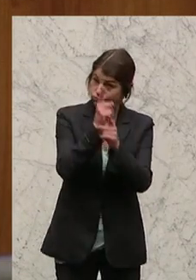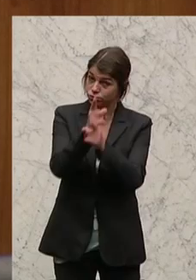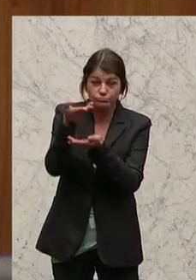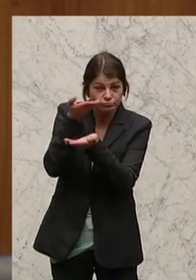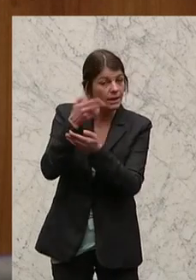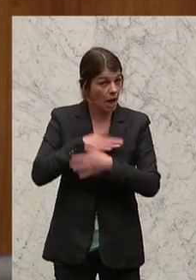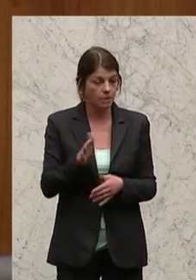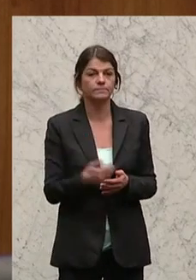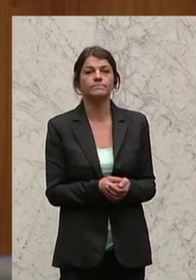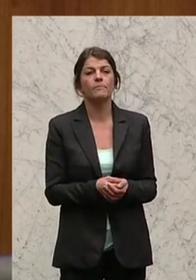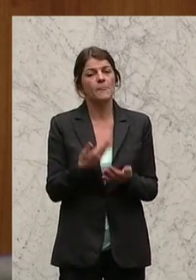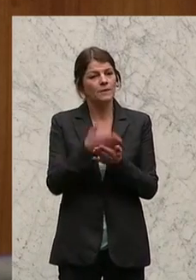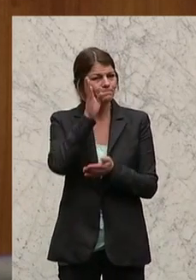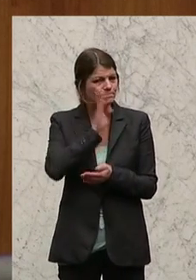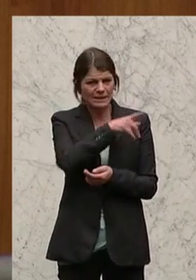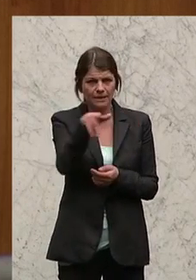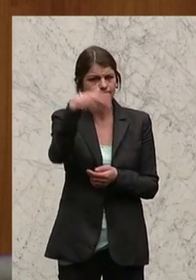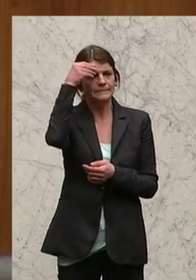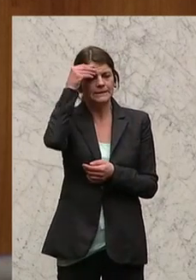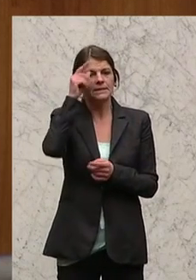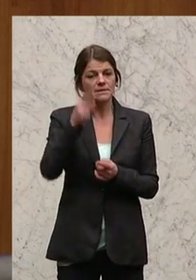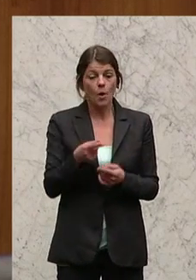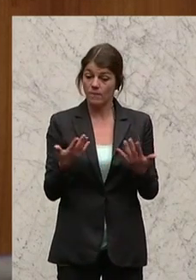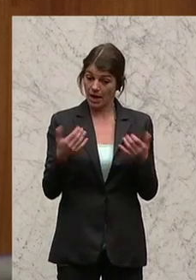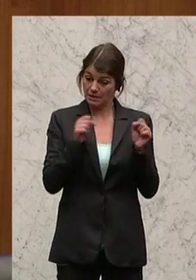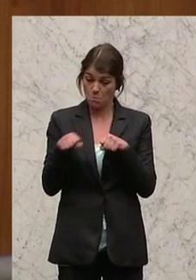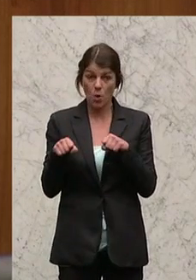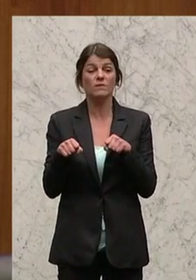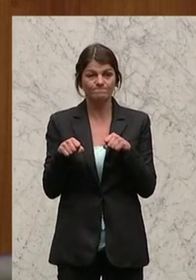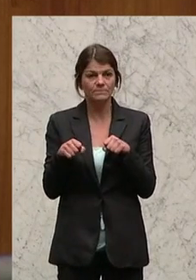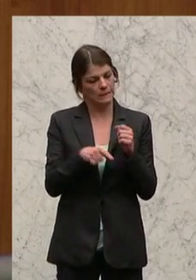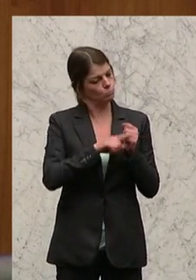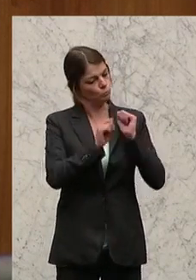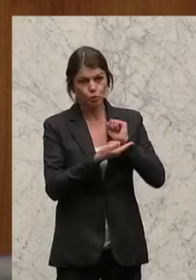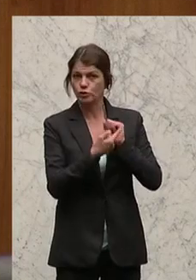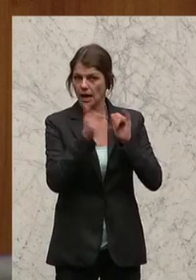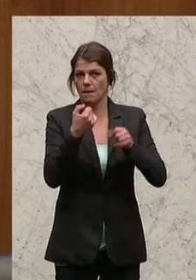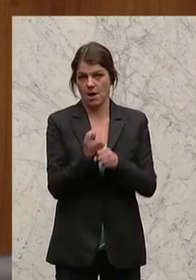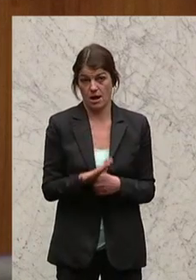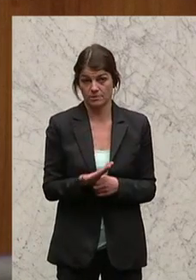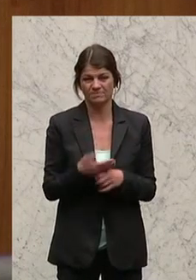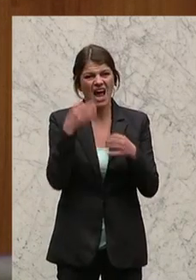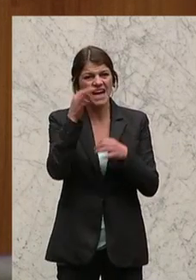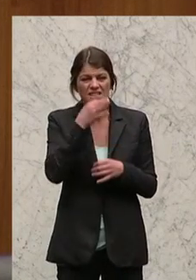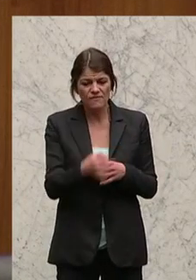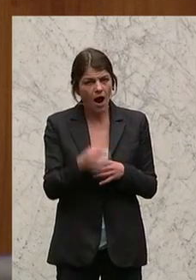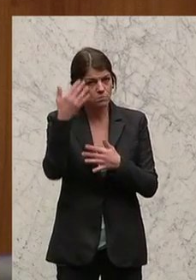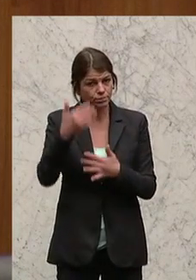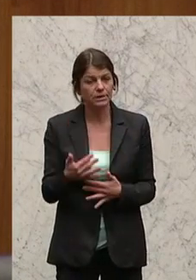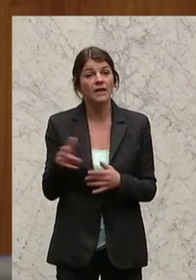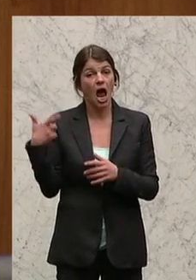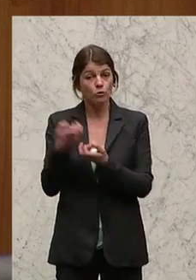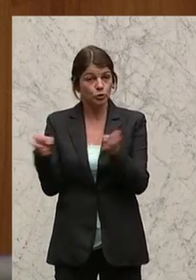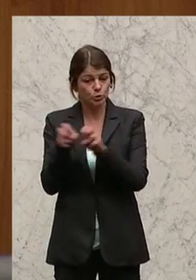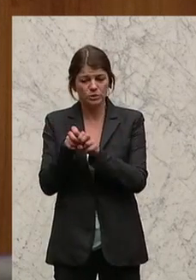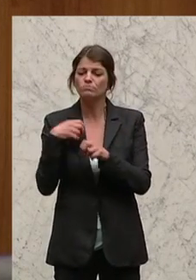zur Kenntnis nehmen, das, was machbar war, stellt dieses Budget dar. Die Einzelfragen sind in den Ausschüssen bei den